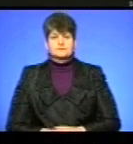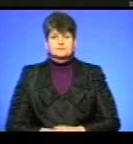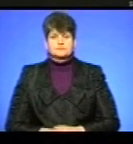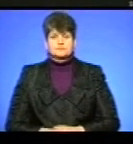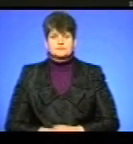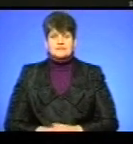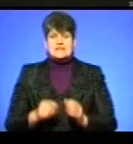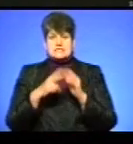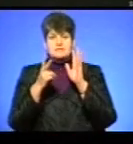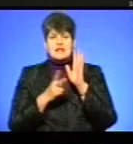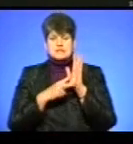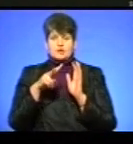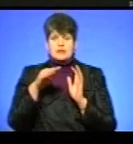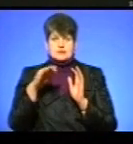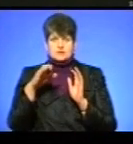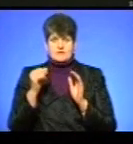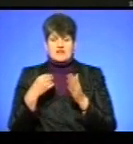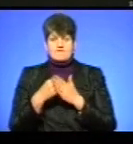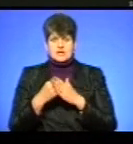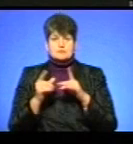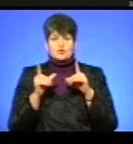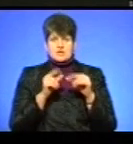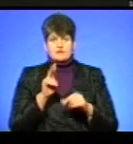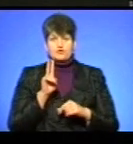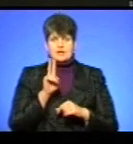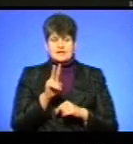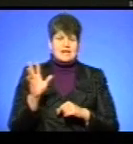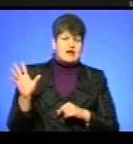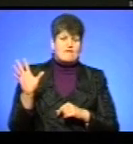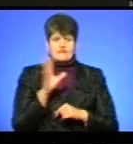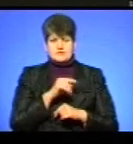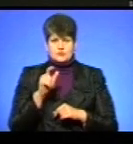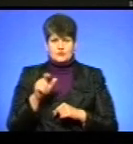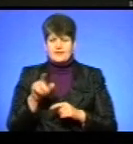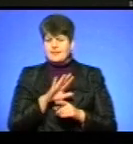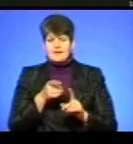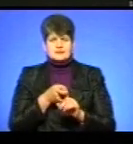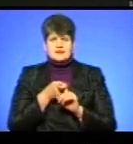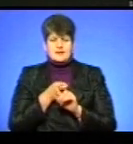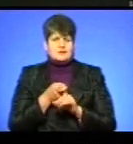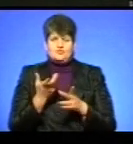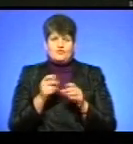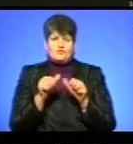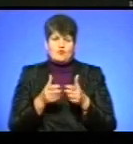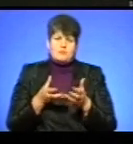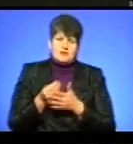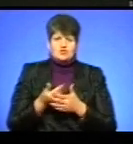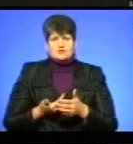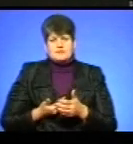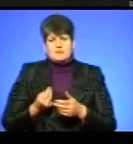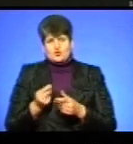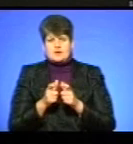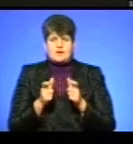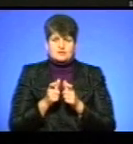З 17 листопада вартість проїзду у тролейбусах для всіх пасажирів, незалежно від форми розрахунку, готівкою чи карткою